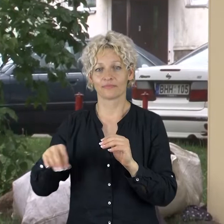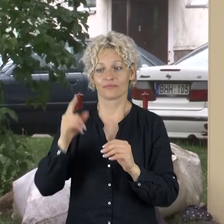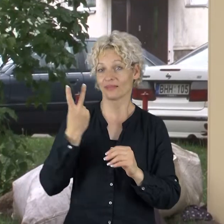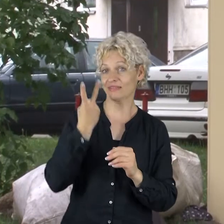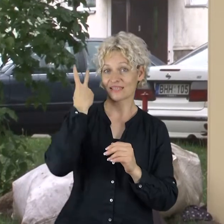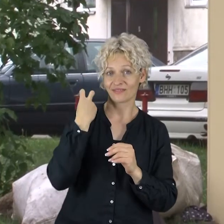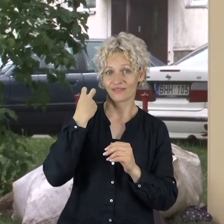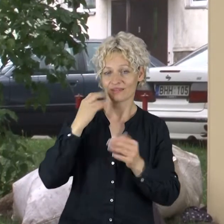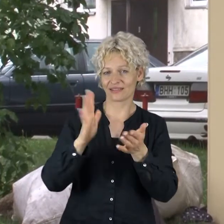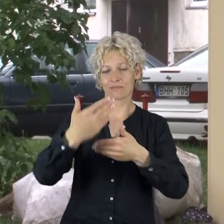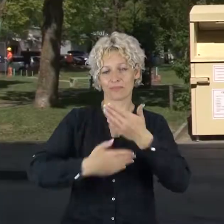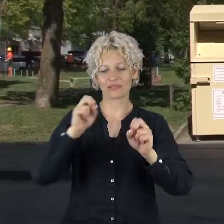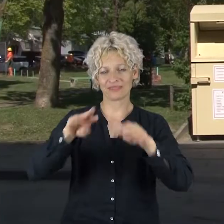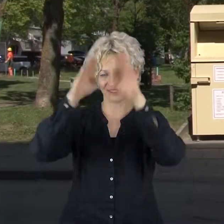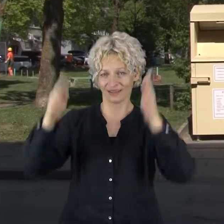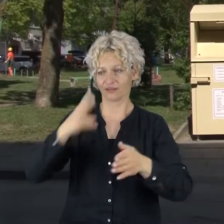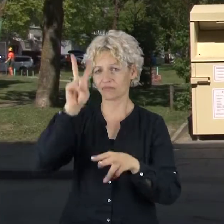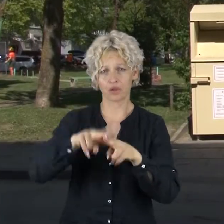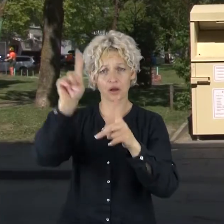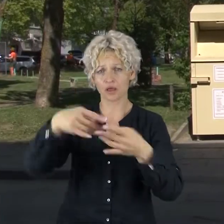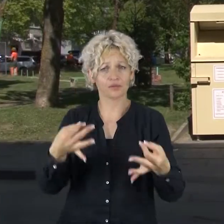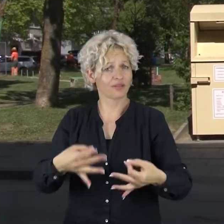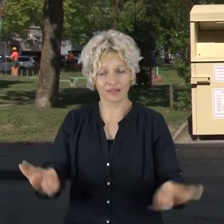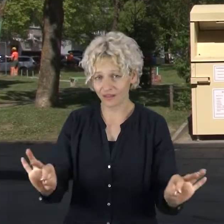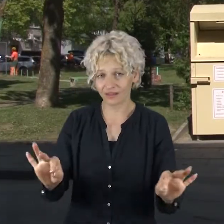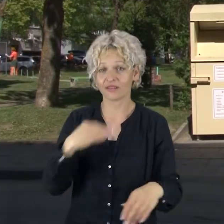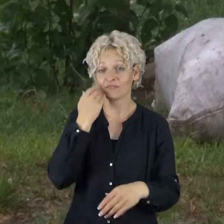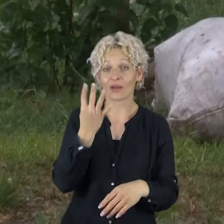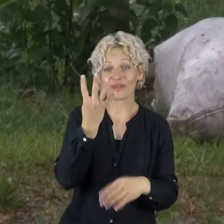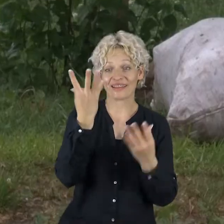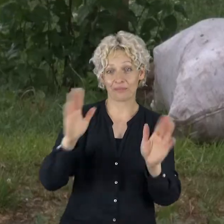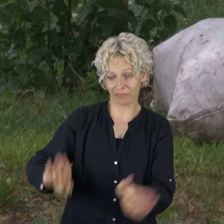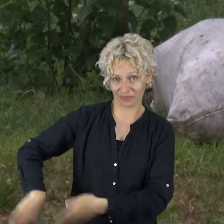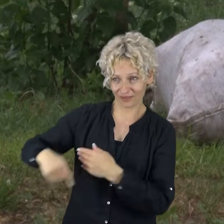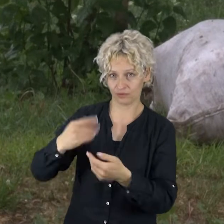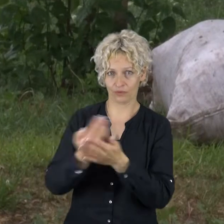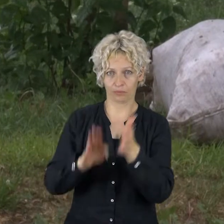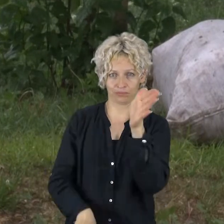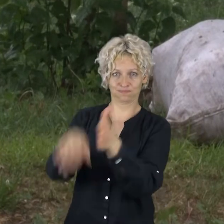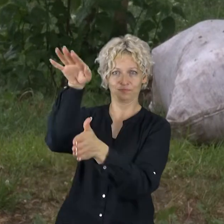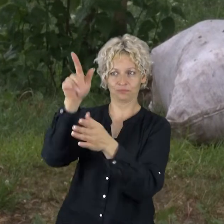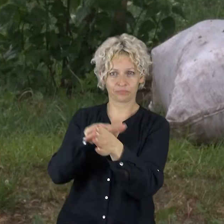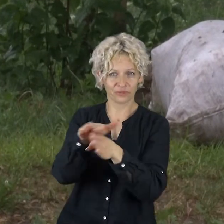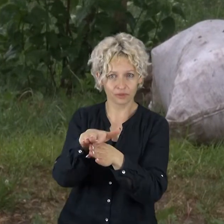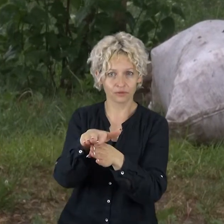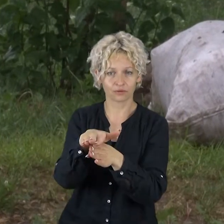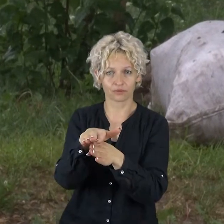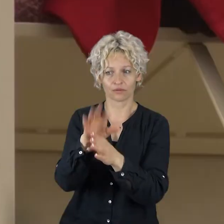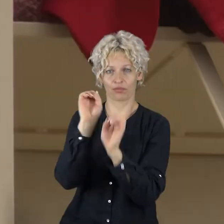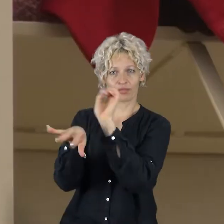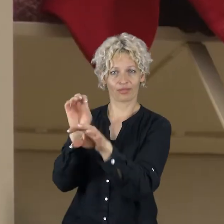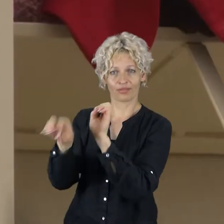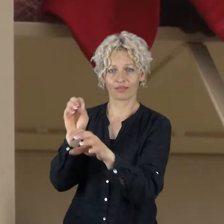Prieš dvi savaitės konteineriai atrodė taip. Neprėjus nei kelioms dynoms konteineriai jau pilni, atlikos netelpa į vidų.